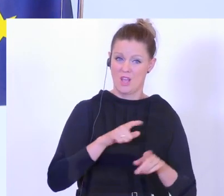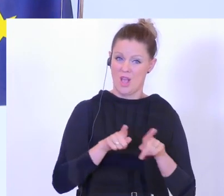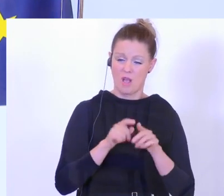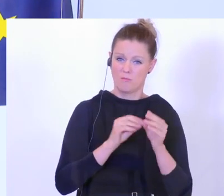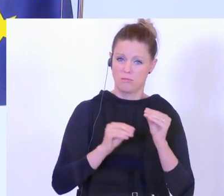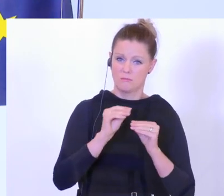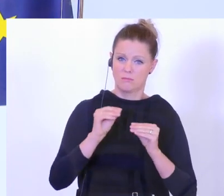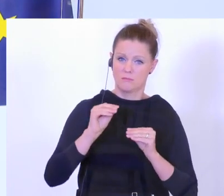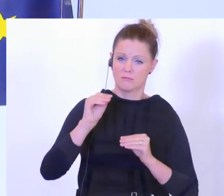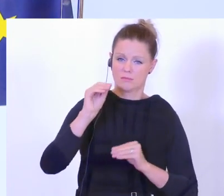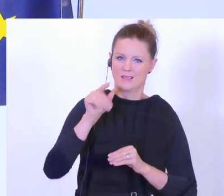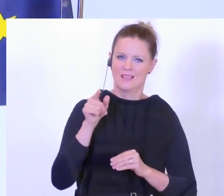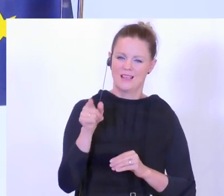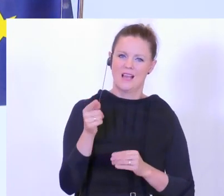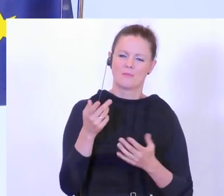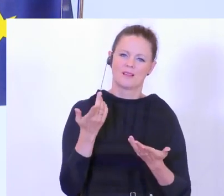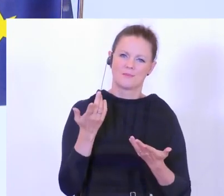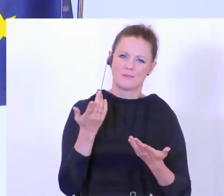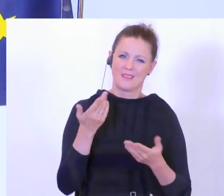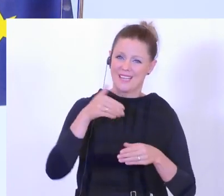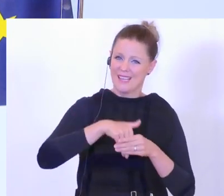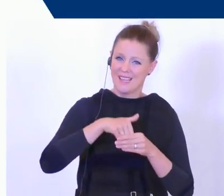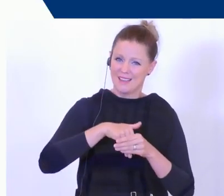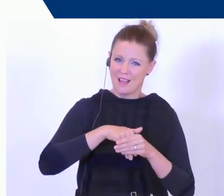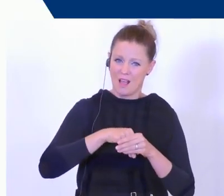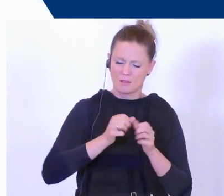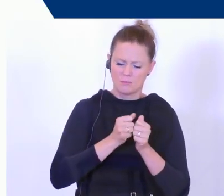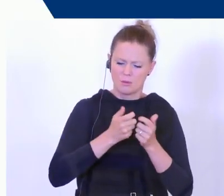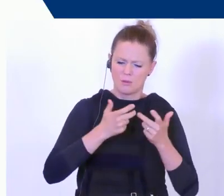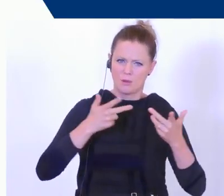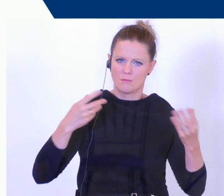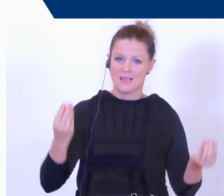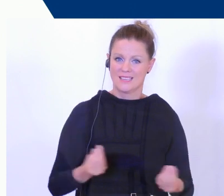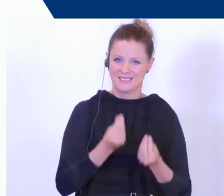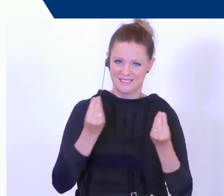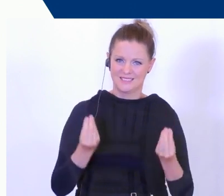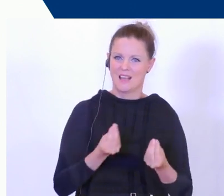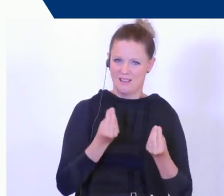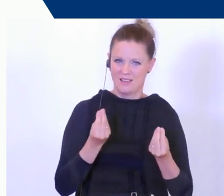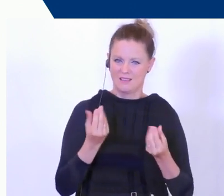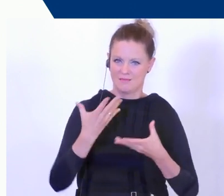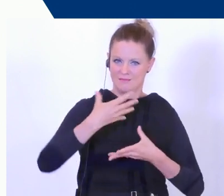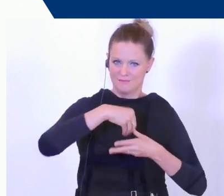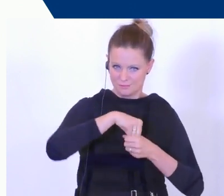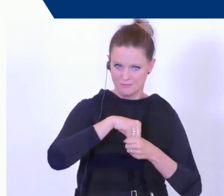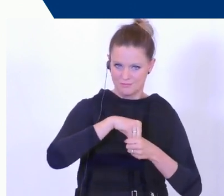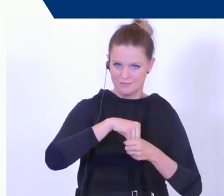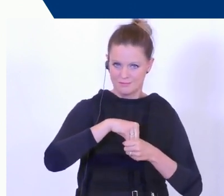begriffen ist, aber hier fassen wir sehr, sehr, sehr viele Dinge zusammen, die einfach Wirtschaftskriminalität im